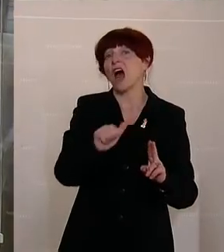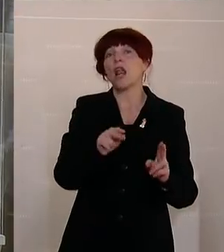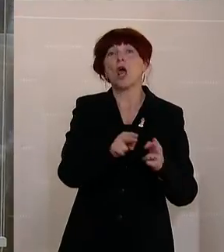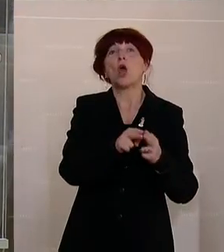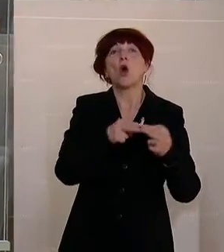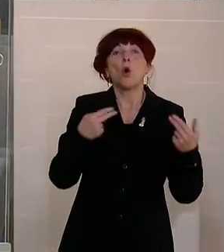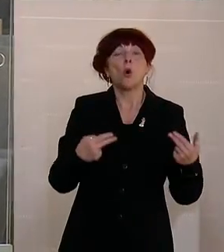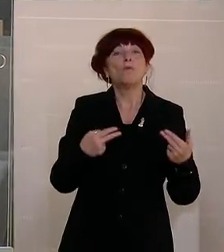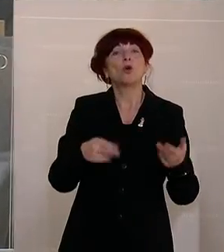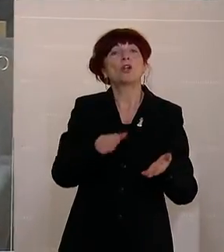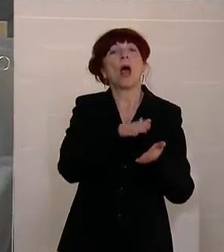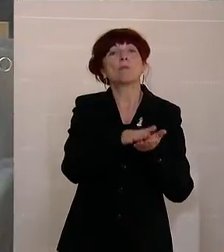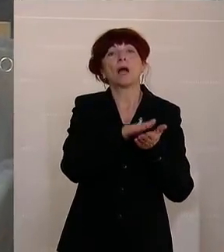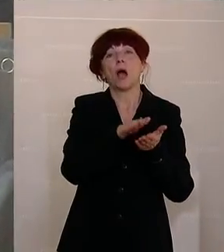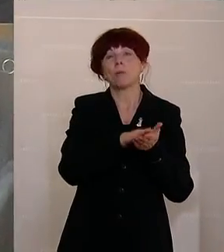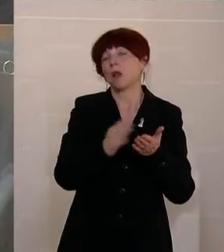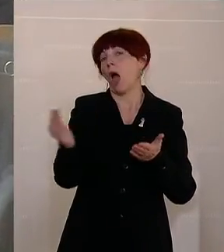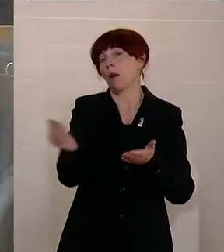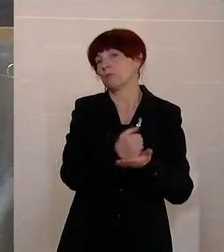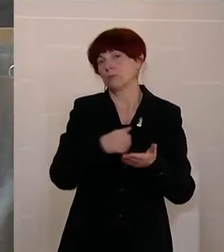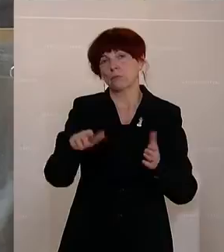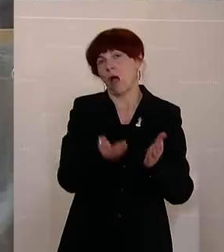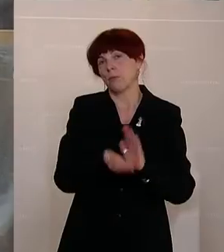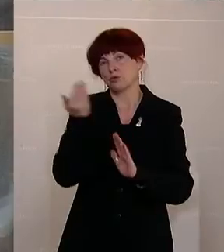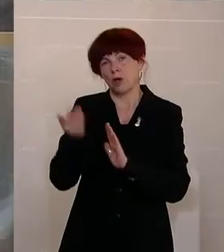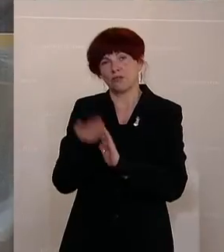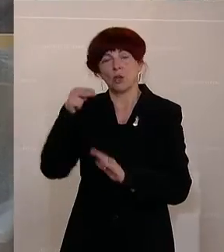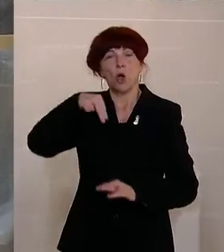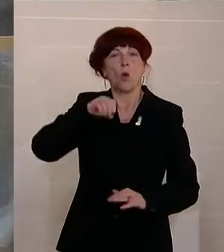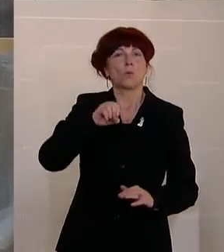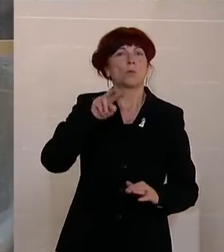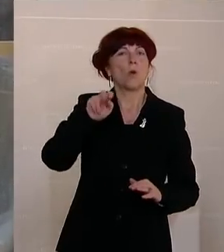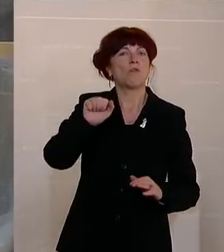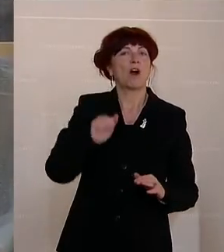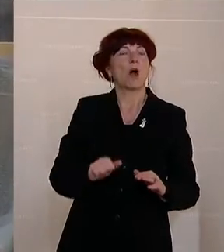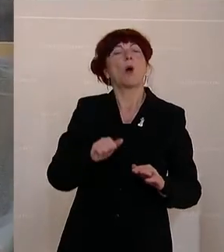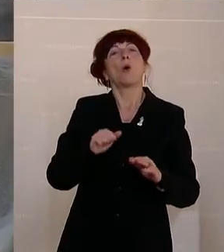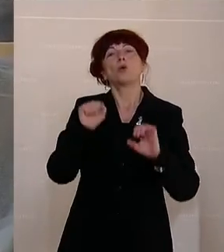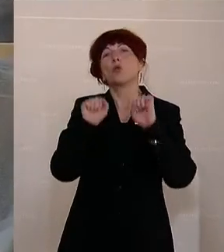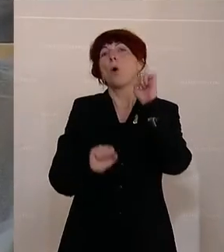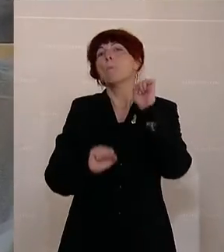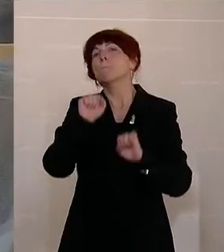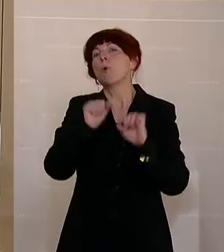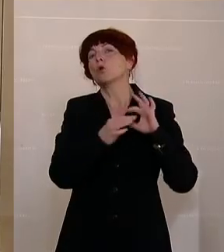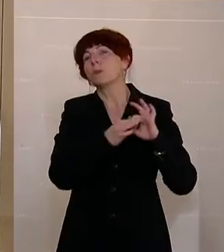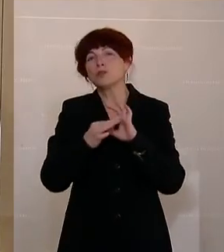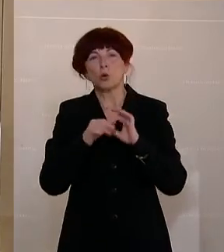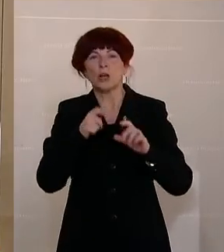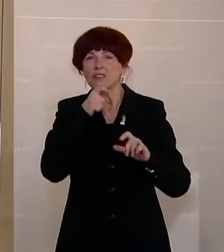Umweltsteuern abschaffen. Die NOVA, die motorbezogene Versicherungssteuer und die Möst. Gut,